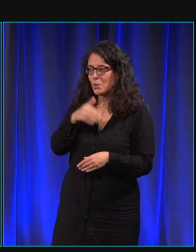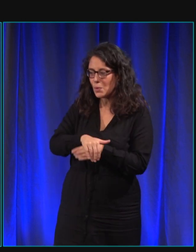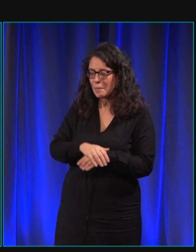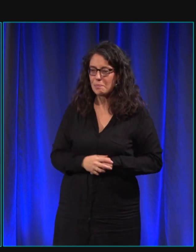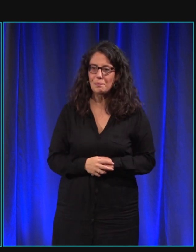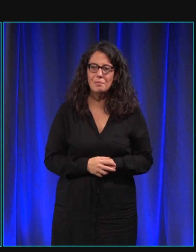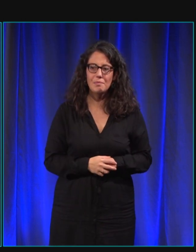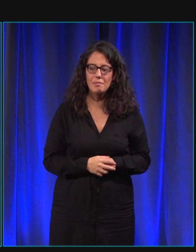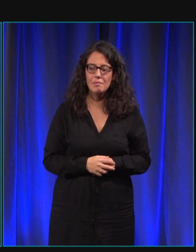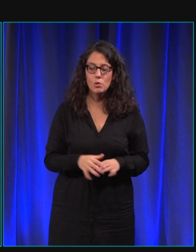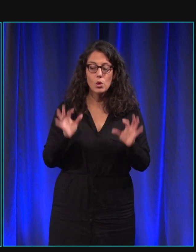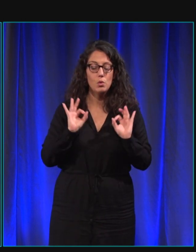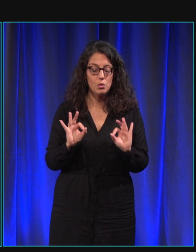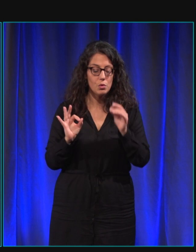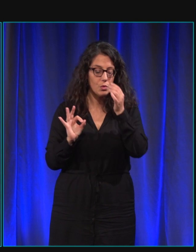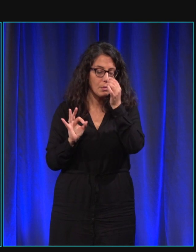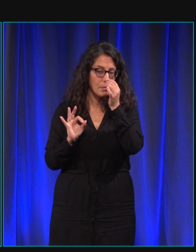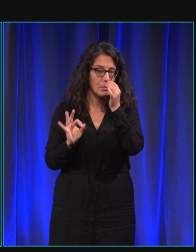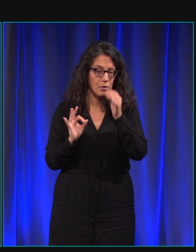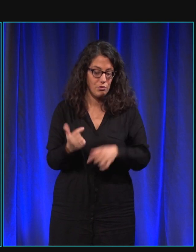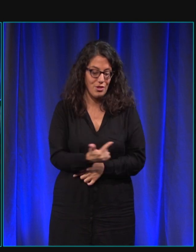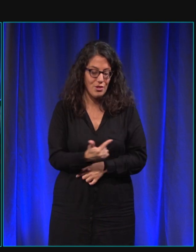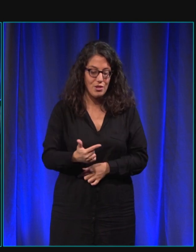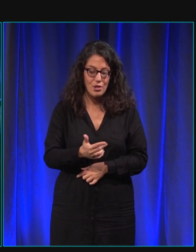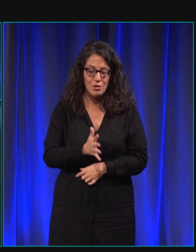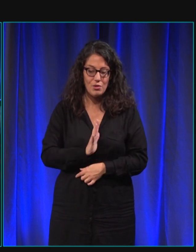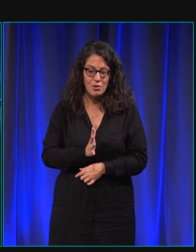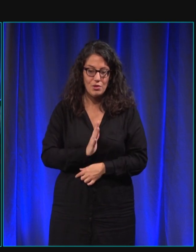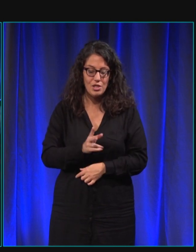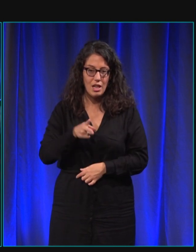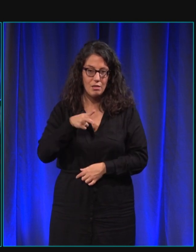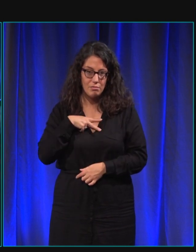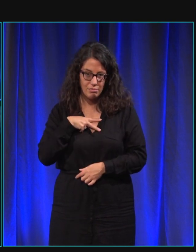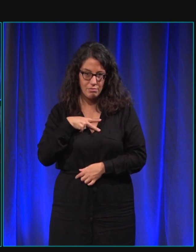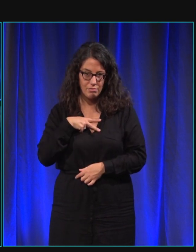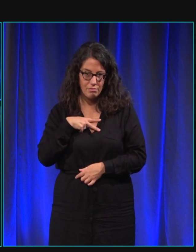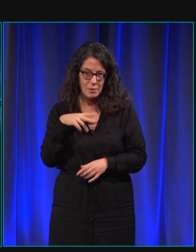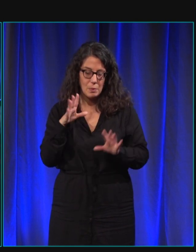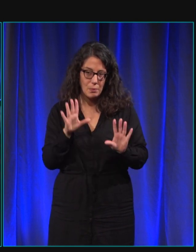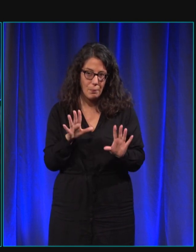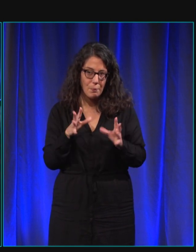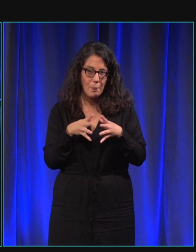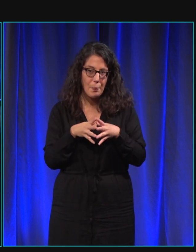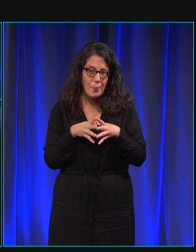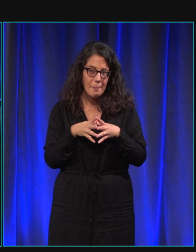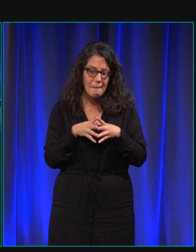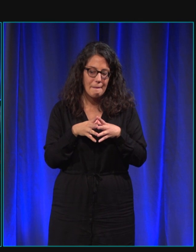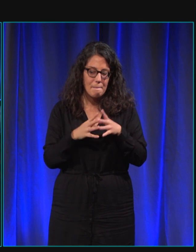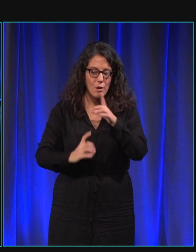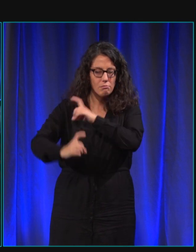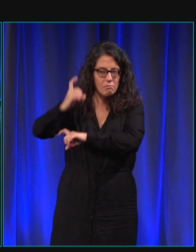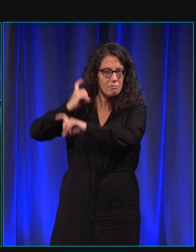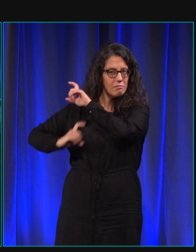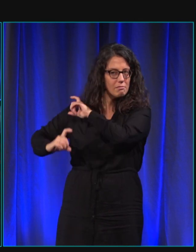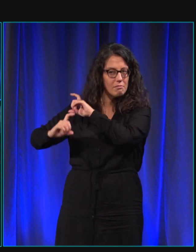Donc, effectivement, j'ai aimé deux chiens. Je vais vous parler un petit peu, enfin, petit peu un retour en arrière